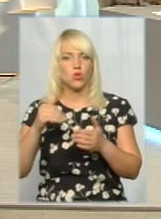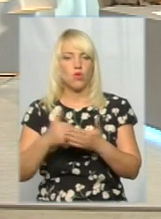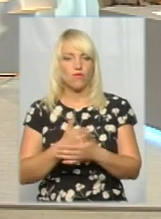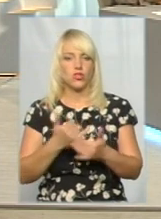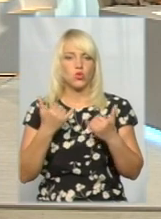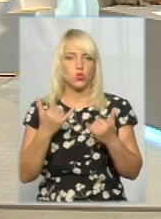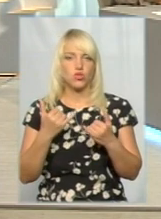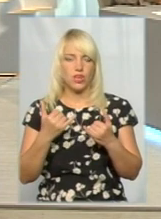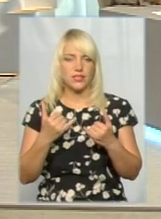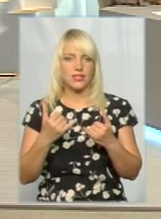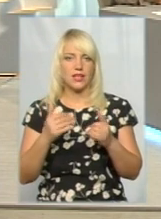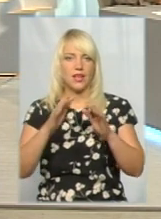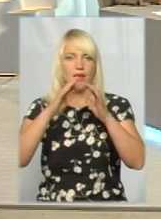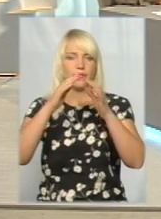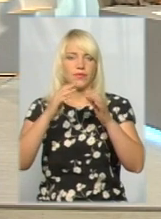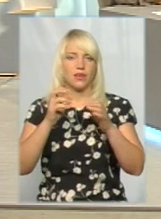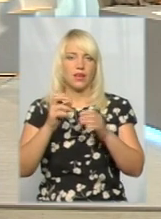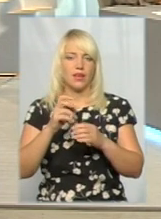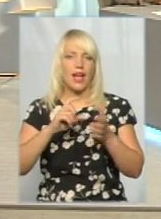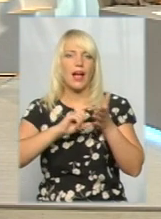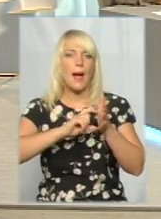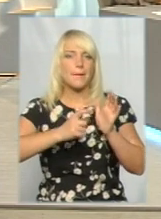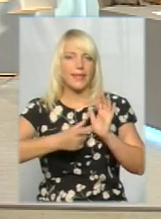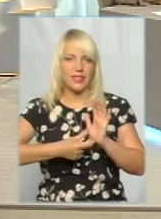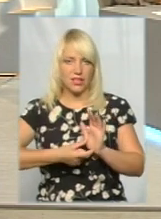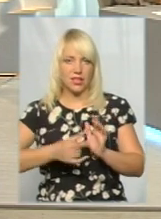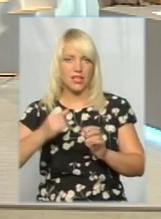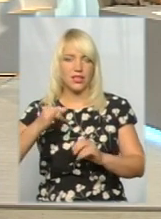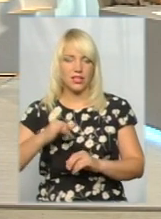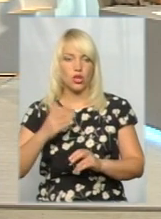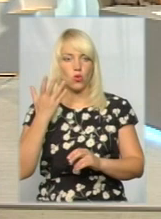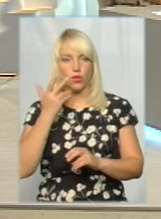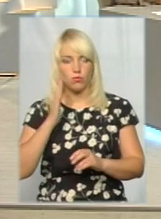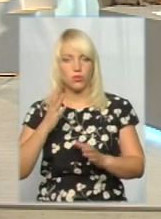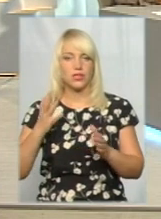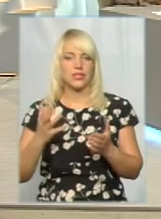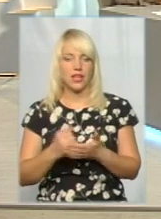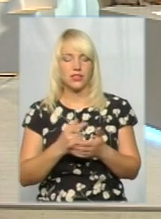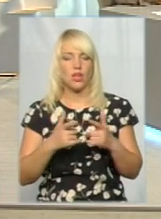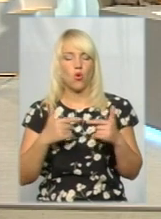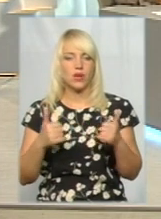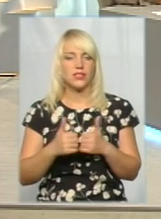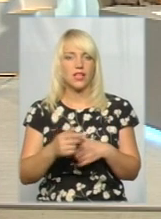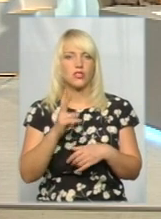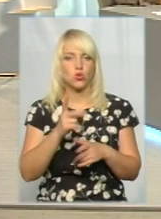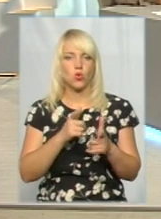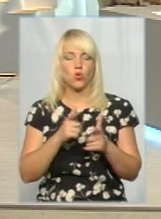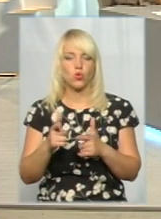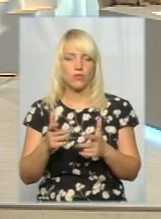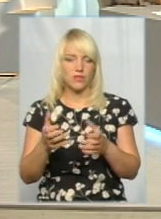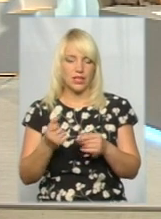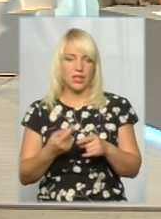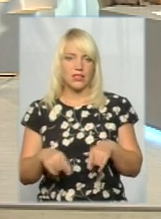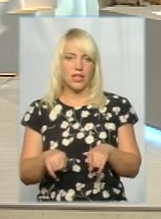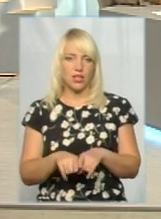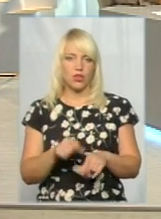сучасні кабінки. Ну і коли буде знайдена організація, яка готова взятися за ці роботи,